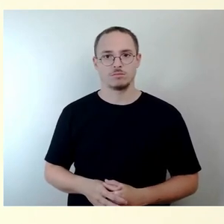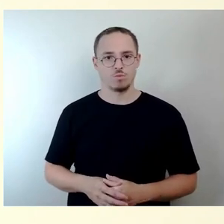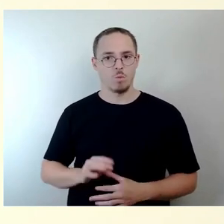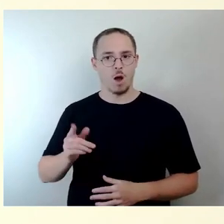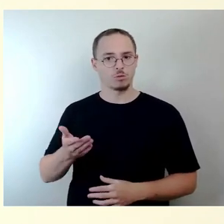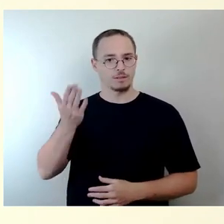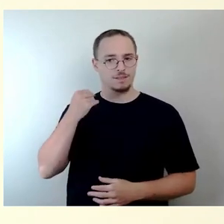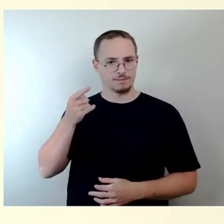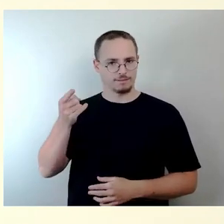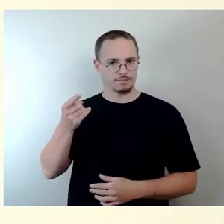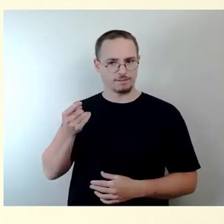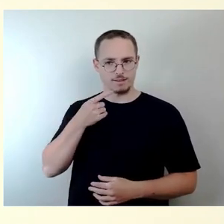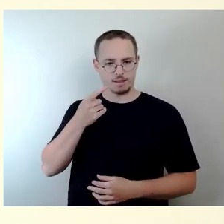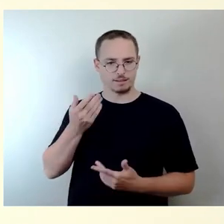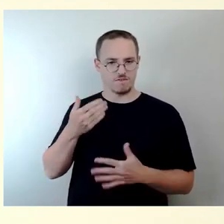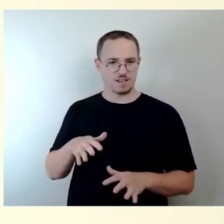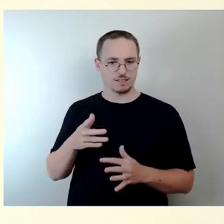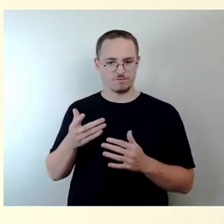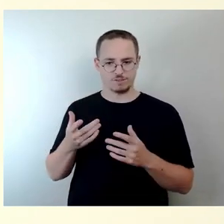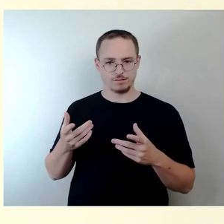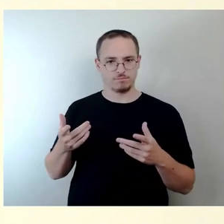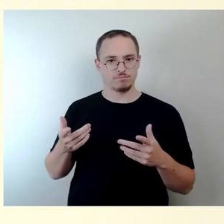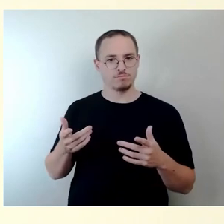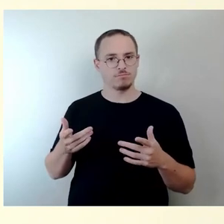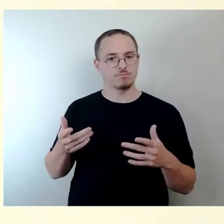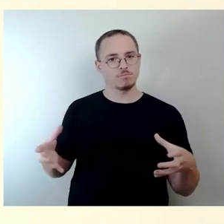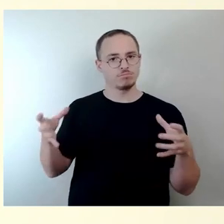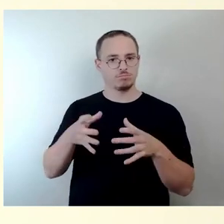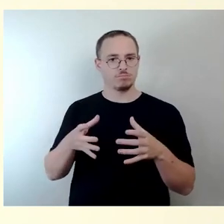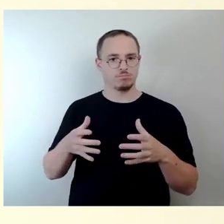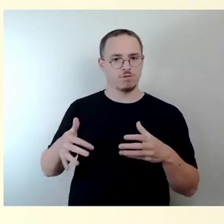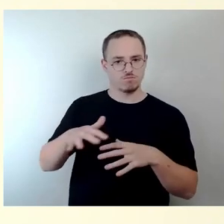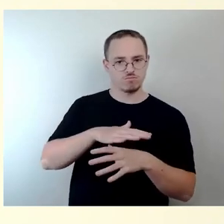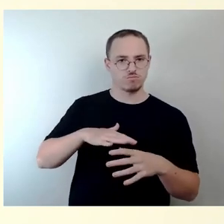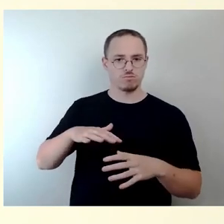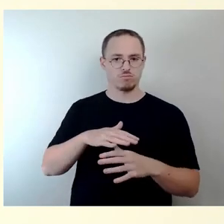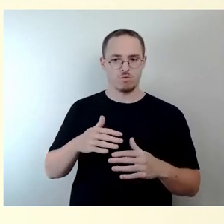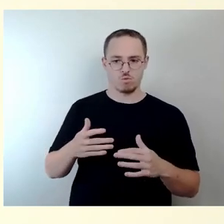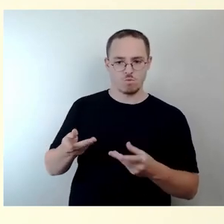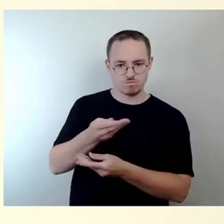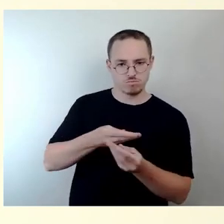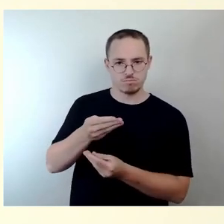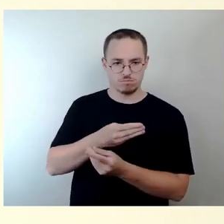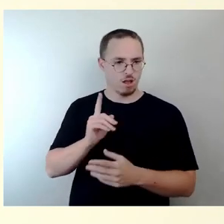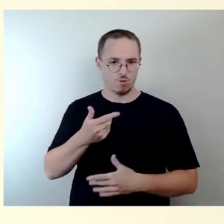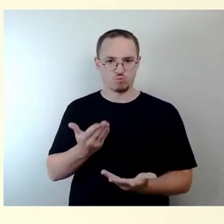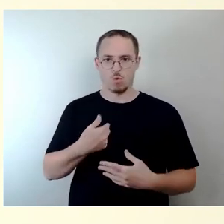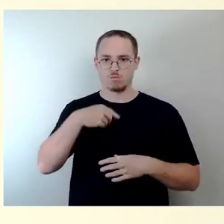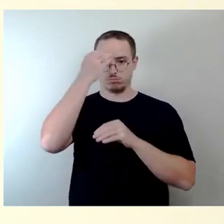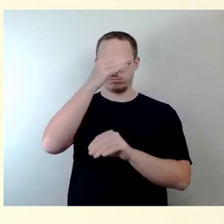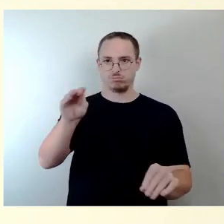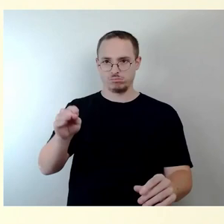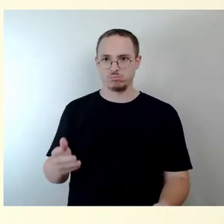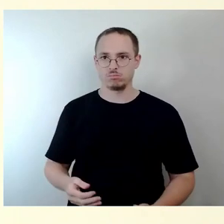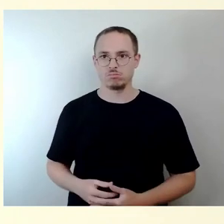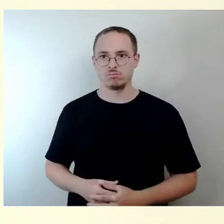Also, wir haben heute, um mal die Zahlen zu sagen, eine Sammelstraße für den Gebietsverkehr, 3.700 Kfz. Das ist jetzt nicht